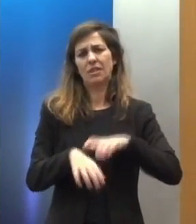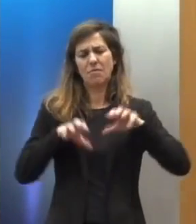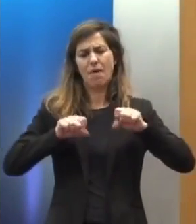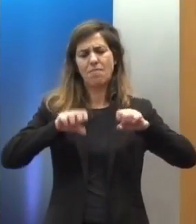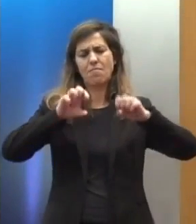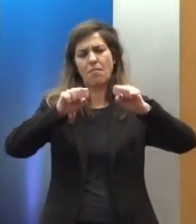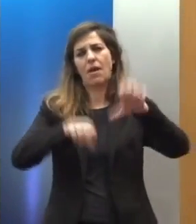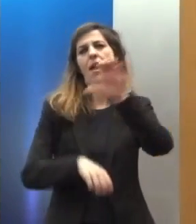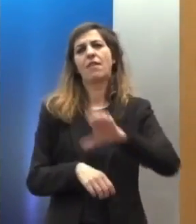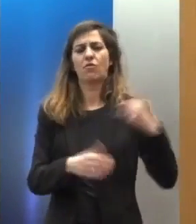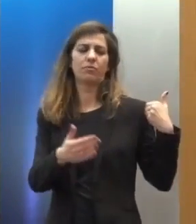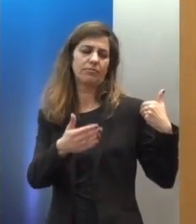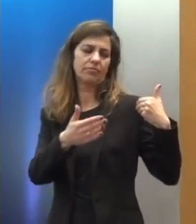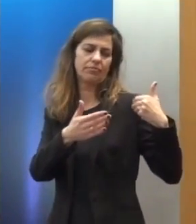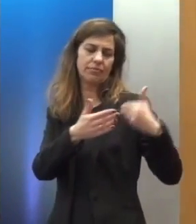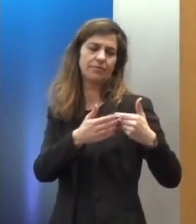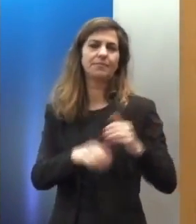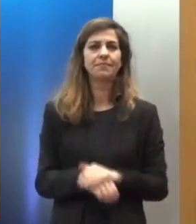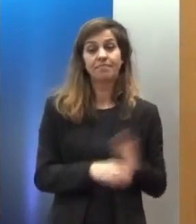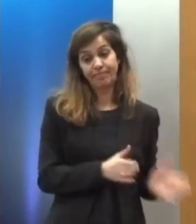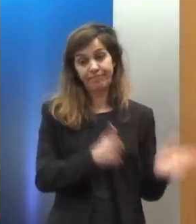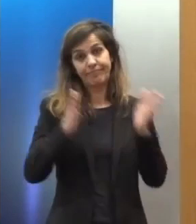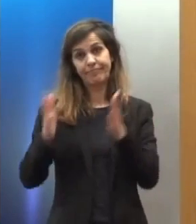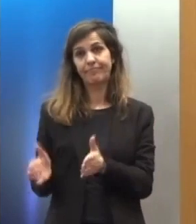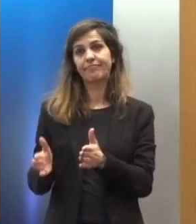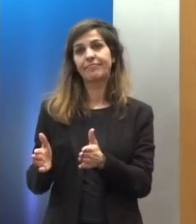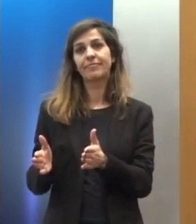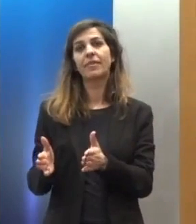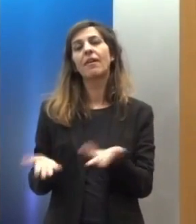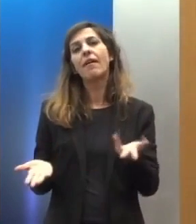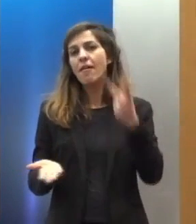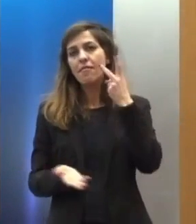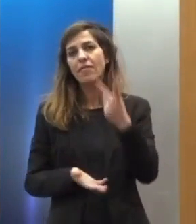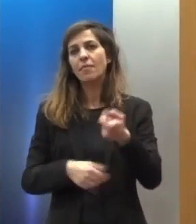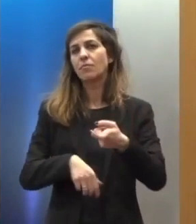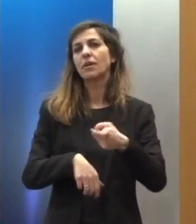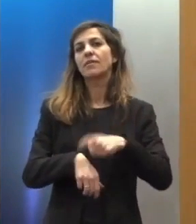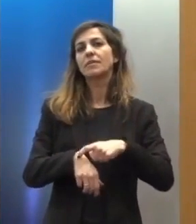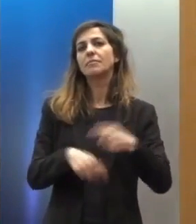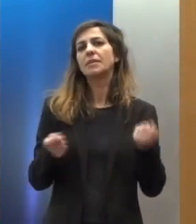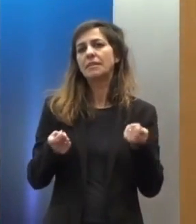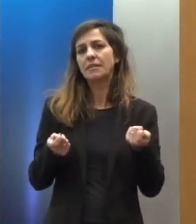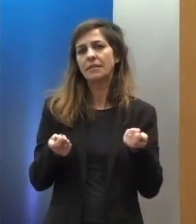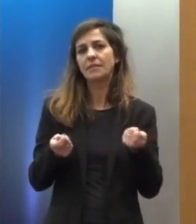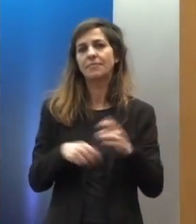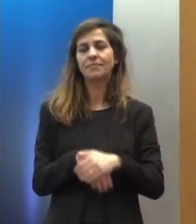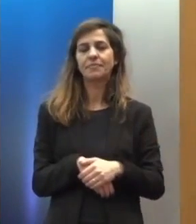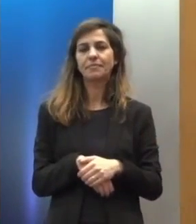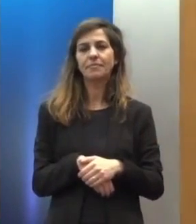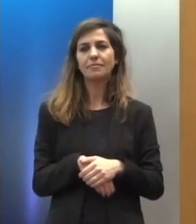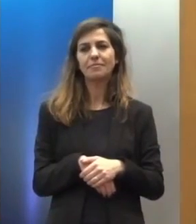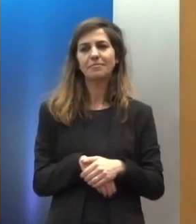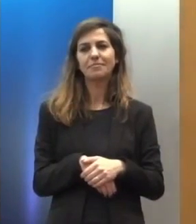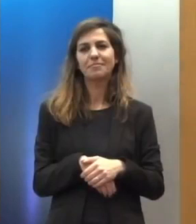Ευρώπη τα τελευταία χρόνια. Απ' την άλλη μεριά, φαίνεται να δημιουργείται και να παίρνει διαστάσεις θεσμικού χαρακτήρα